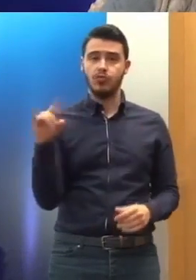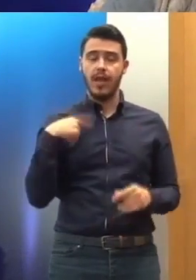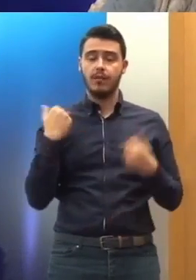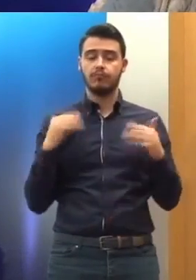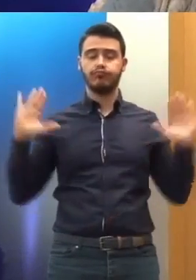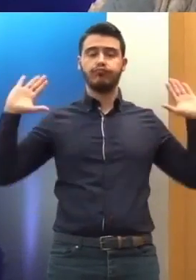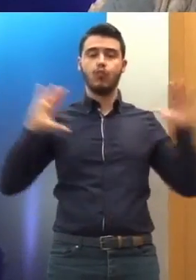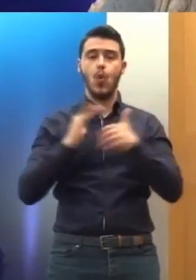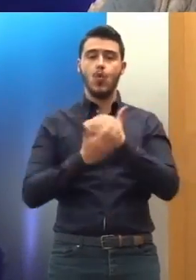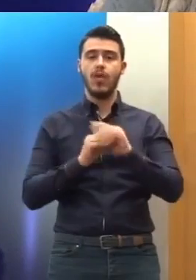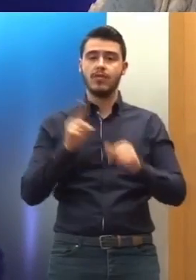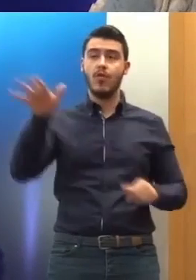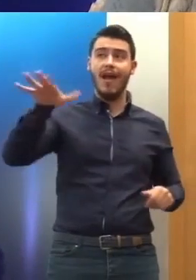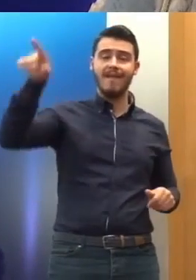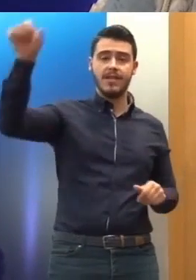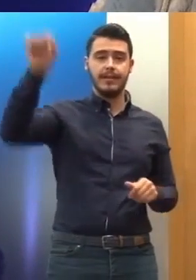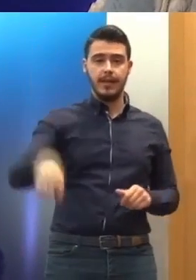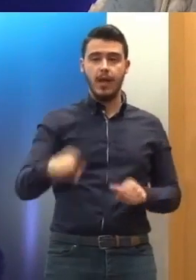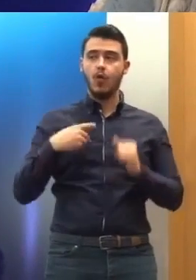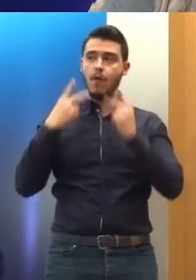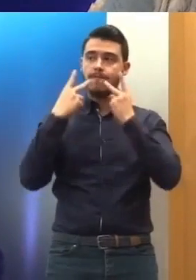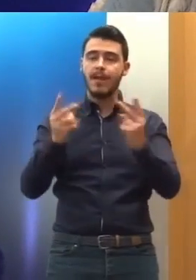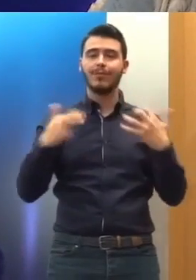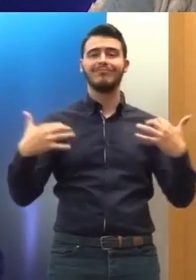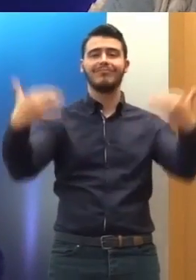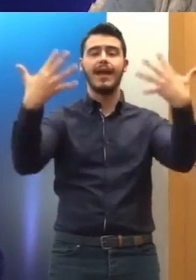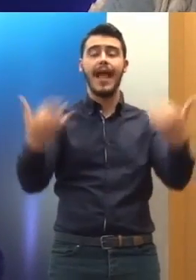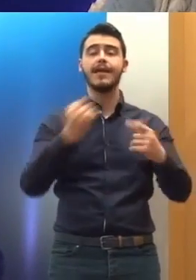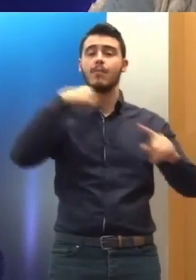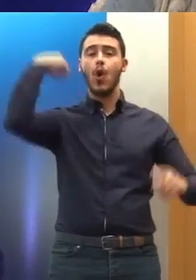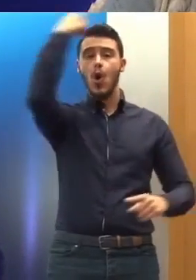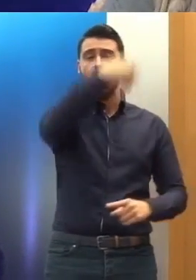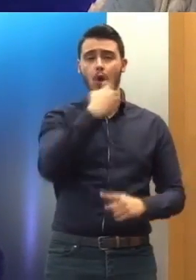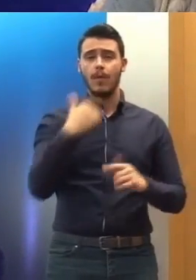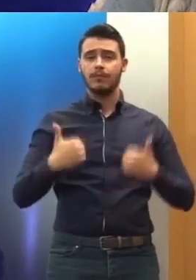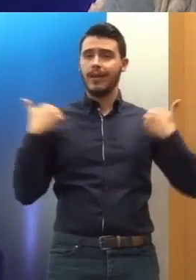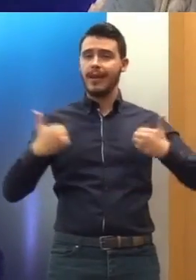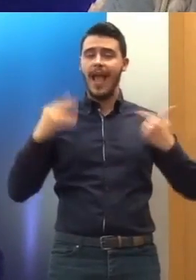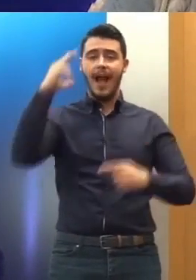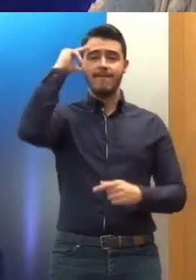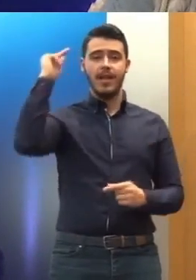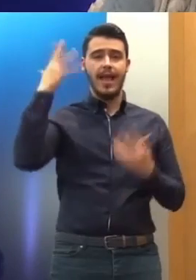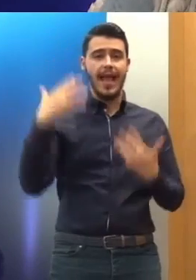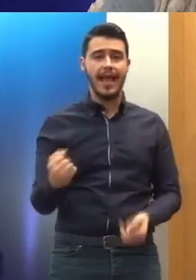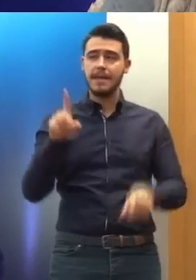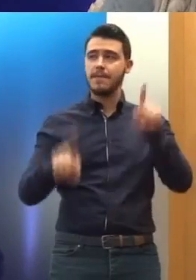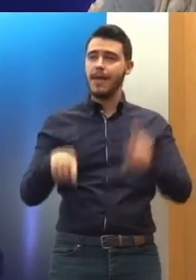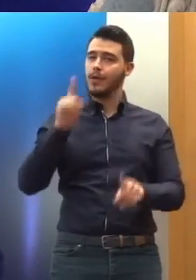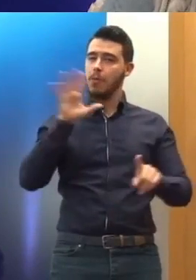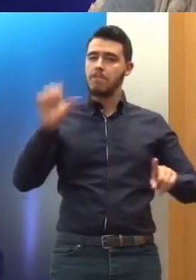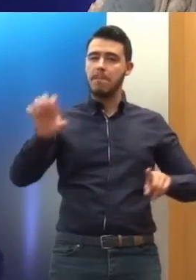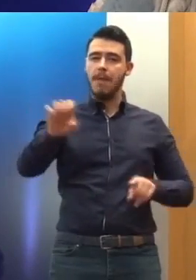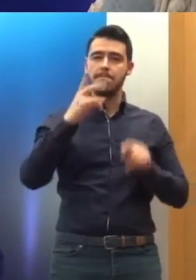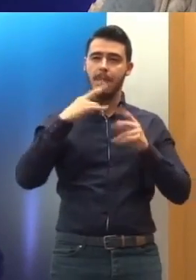υπάρχουν νέα πρόσωπα στην αίθουσα και υποψιάζομαι ότι είναι φοιτητές μας και βλέπω και ορισμένα πρόσωπα που αναγνωρίζω, γιατί οι